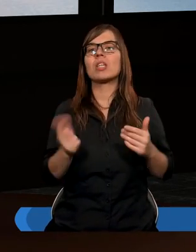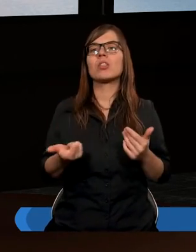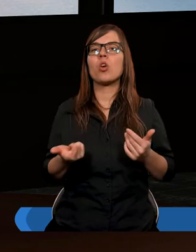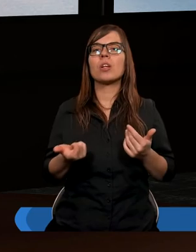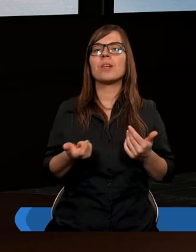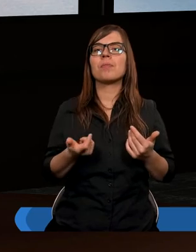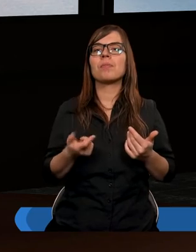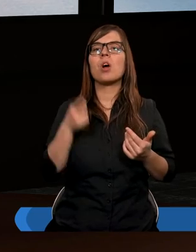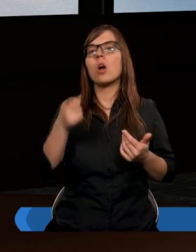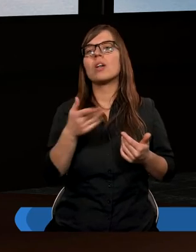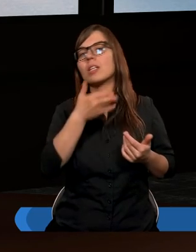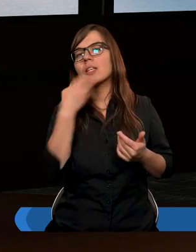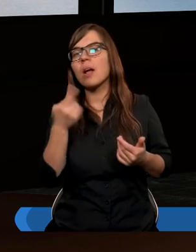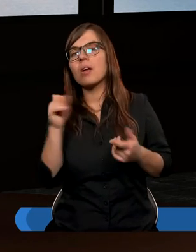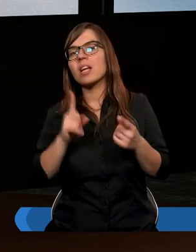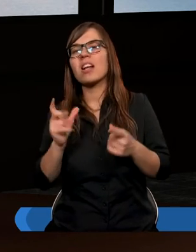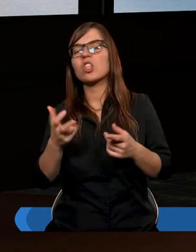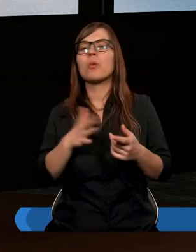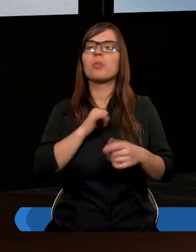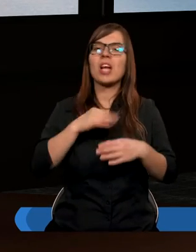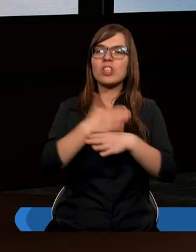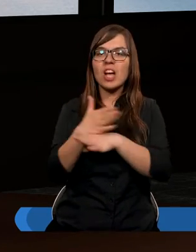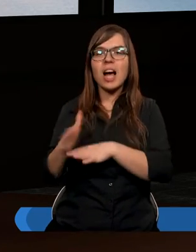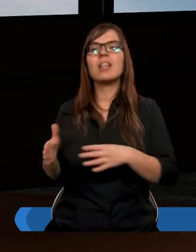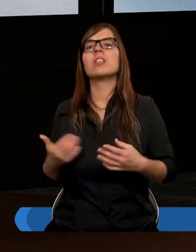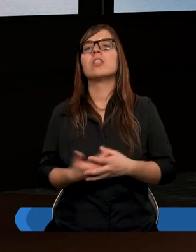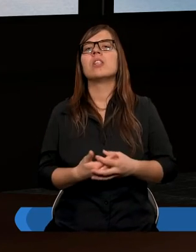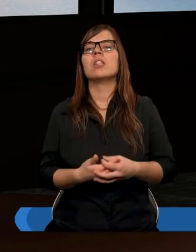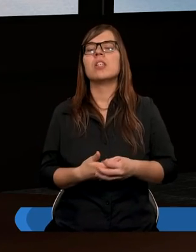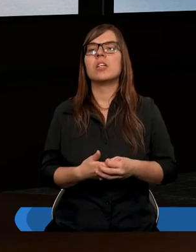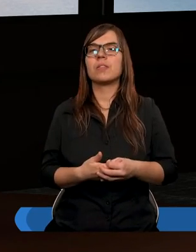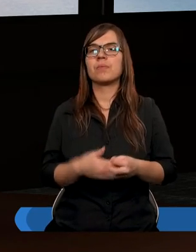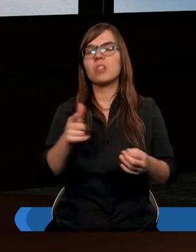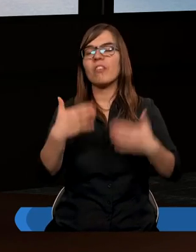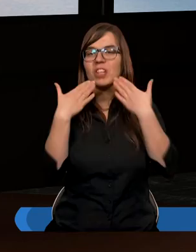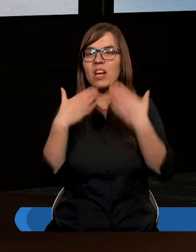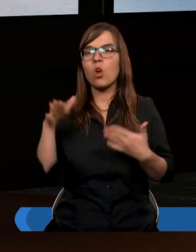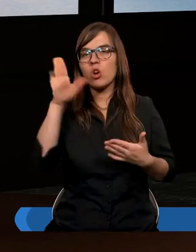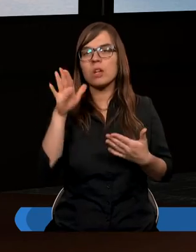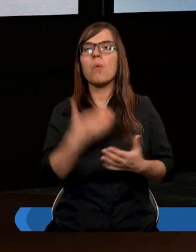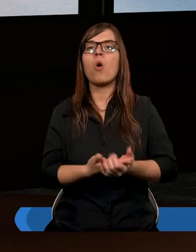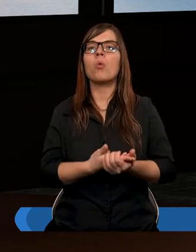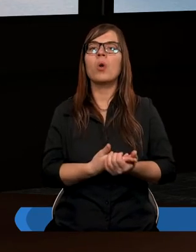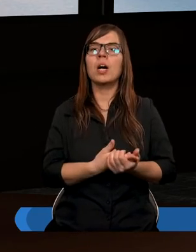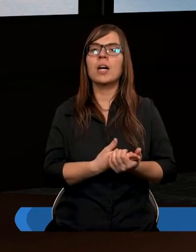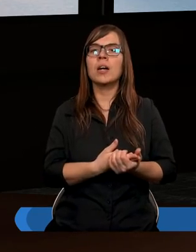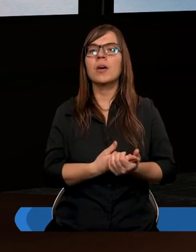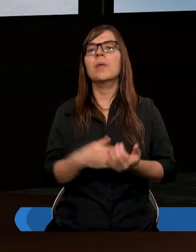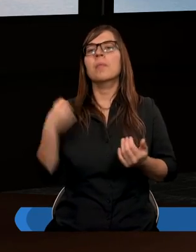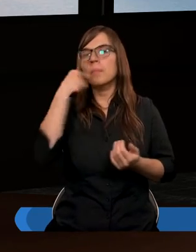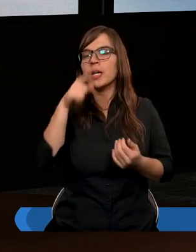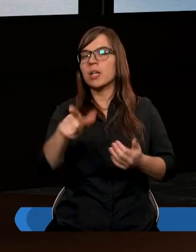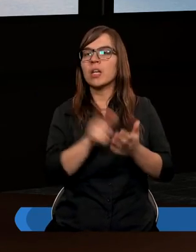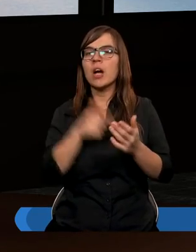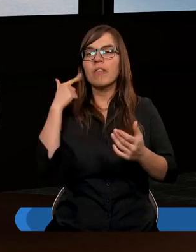i on nie ma się za bardzo czym tak dzielić w wdzięczności Bogu myślę że